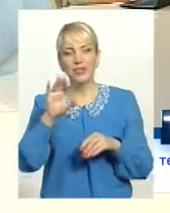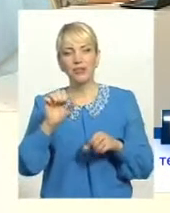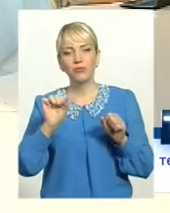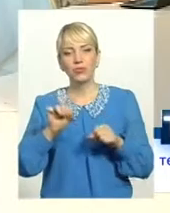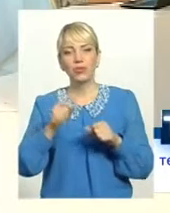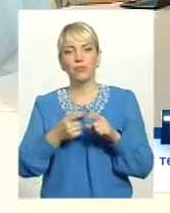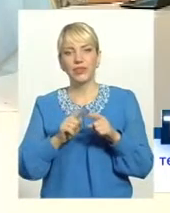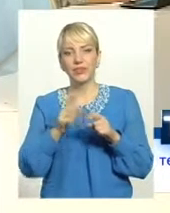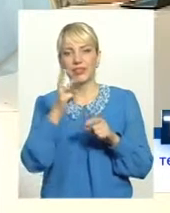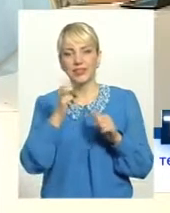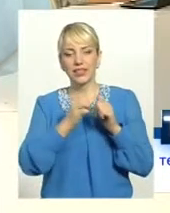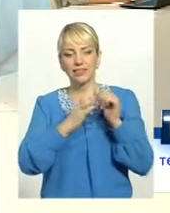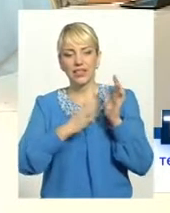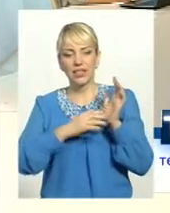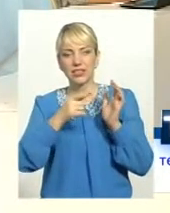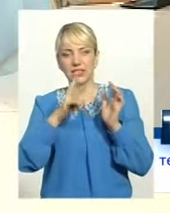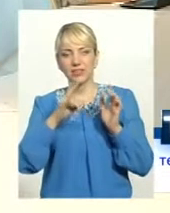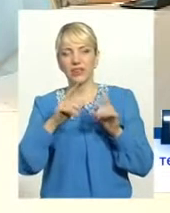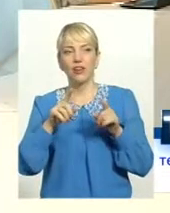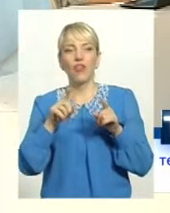319 гривень, вони б не так би